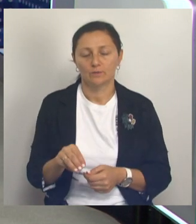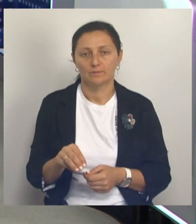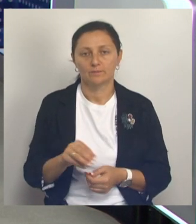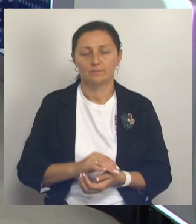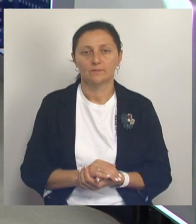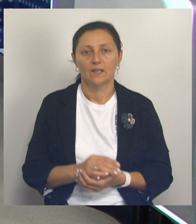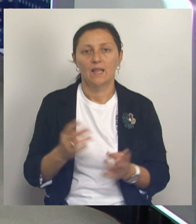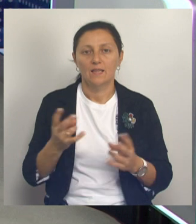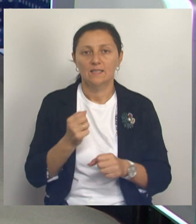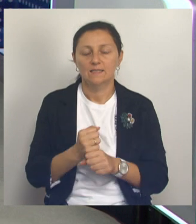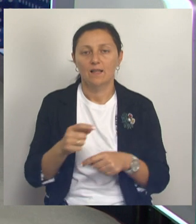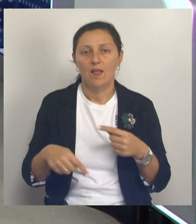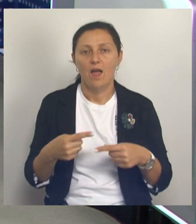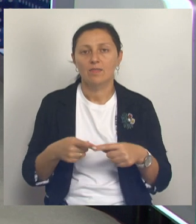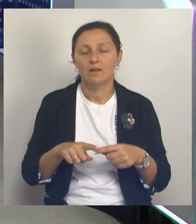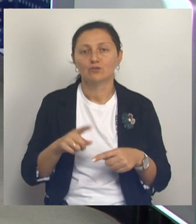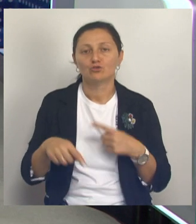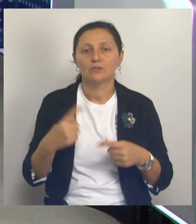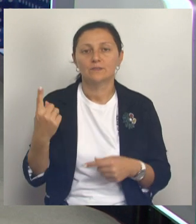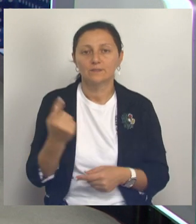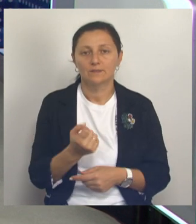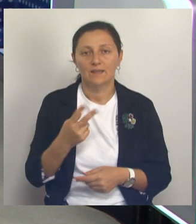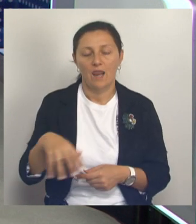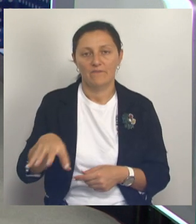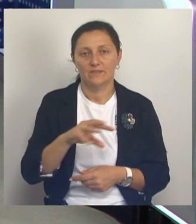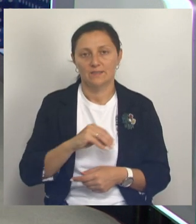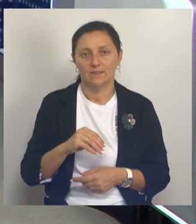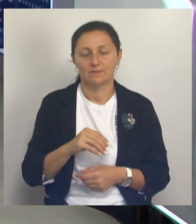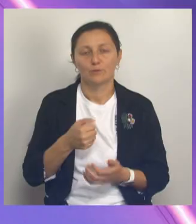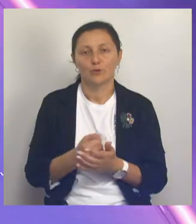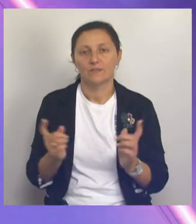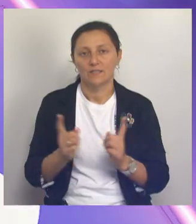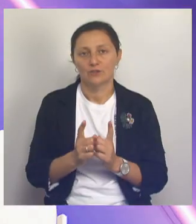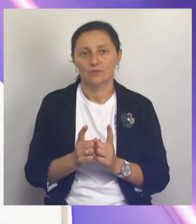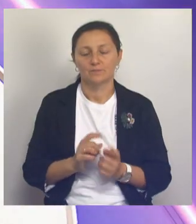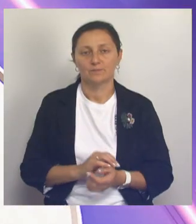сделай это через неделю в «Новостях экономики» для всех наших зрителей. До встречи.